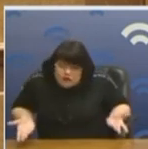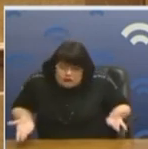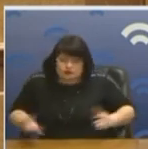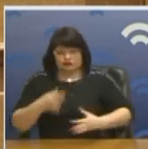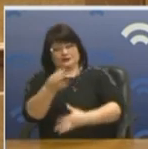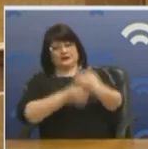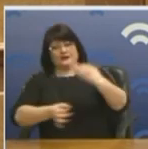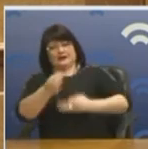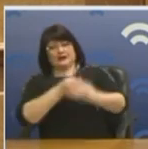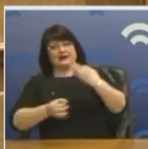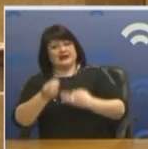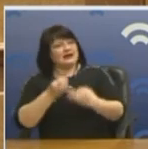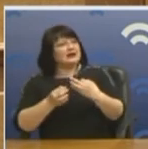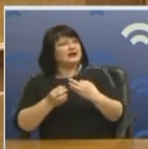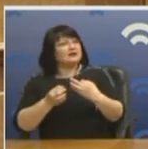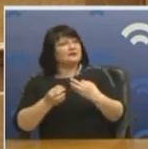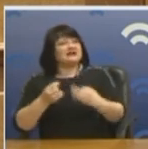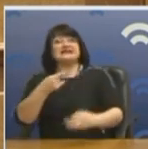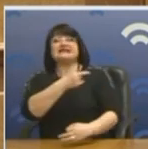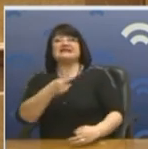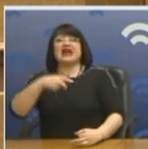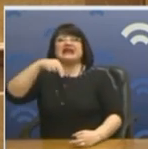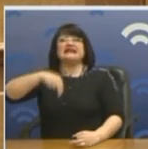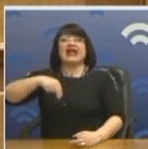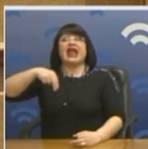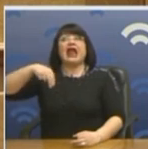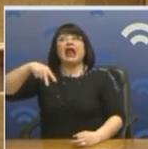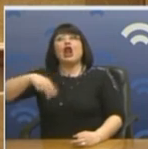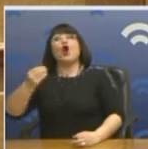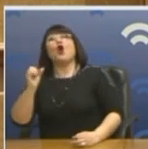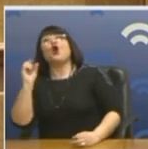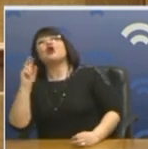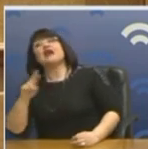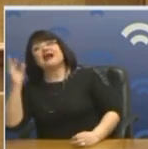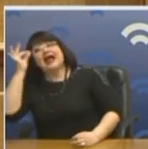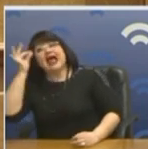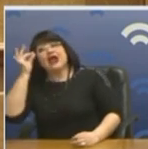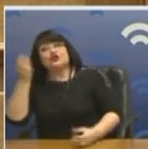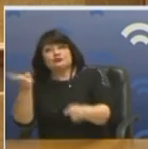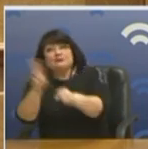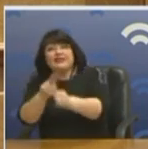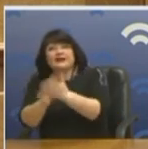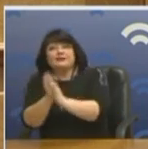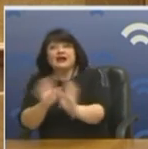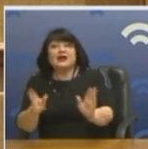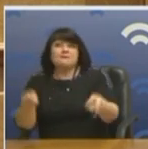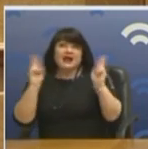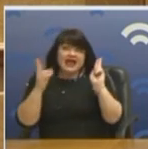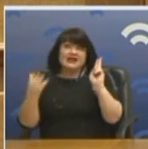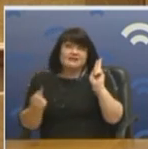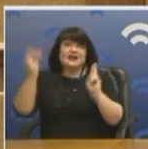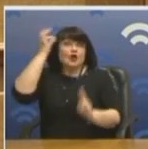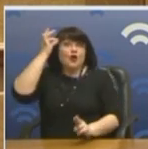περίφημη ρήση του Ζακ Τελόρ, αλλά ο Ζακ Τελόρ πέθανε. Πέθανε. Μακρά να υπήρχε